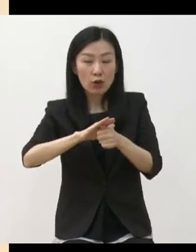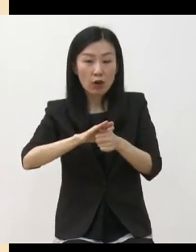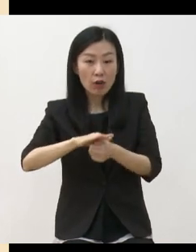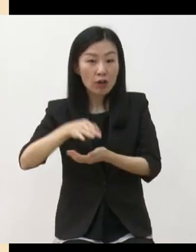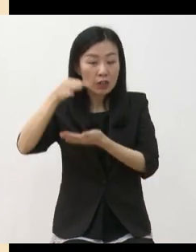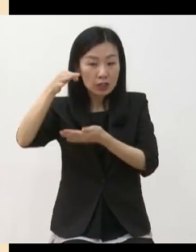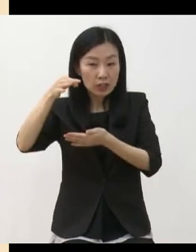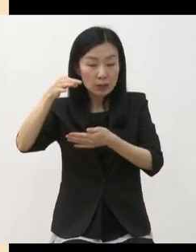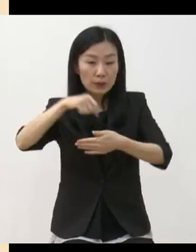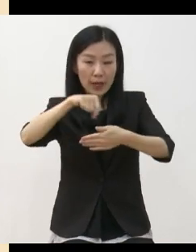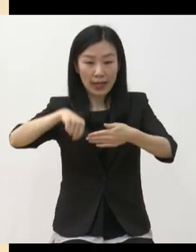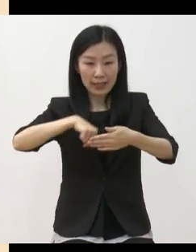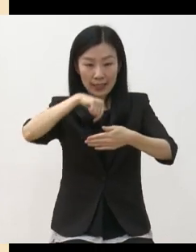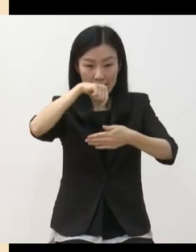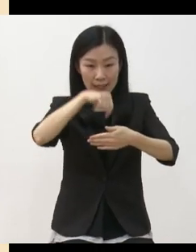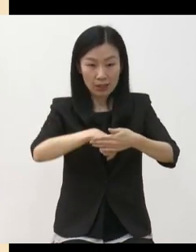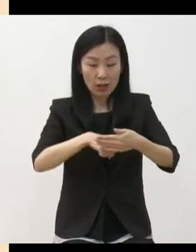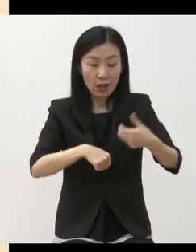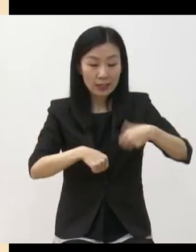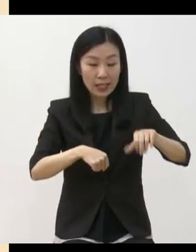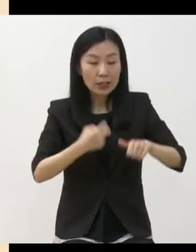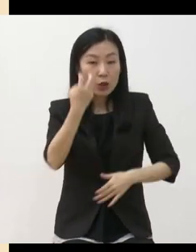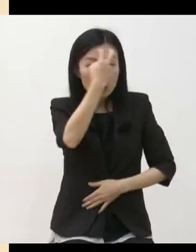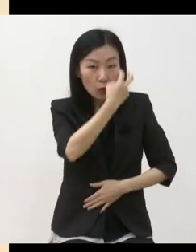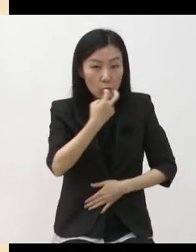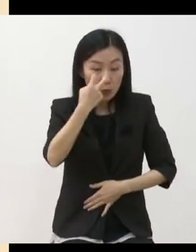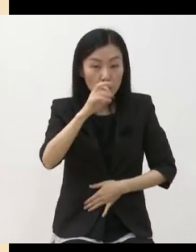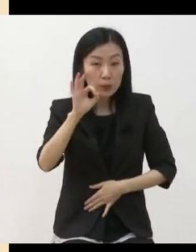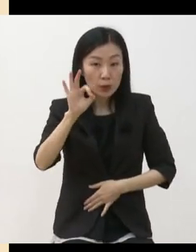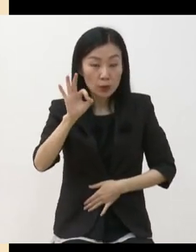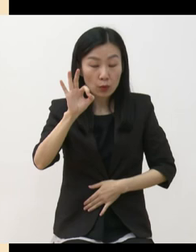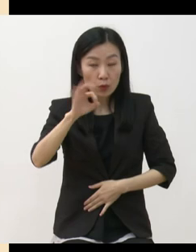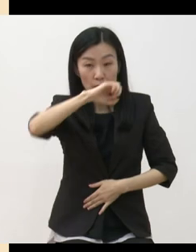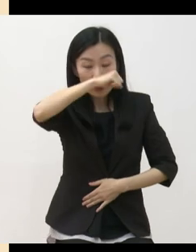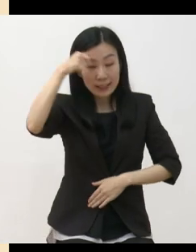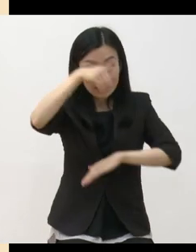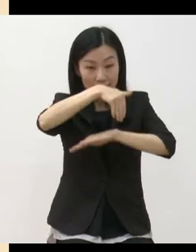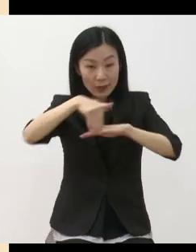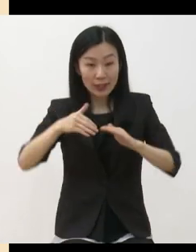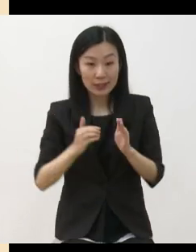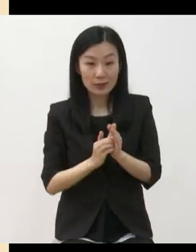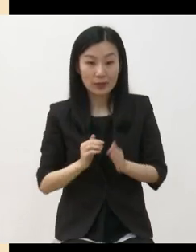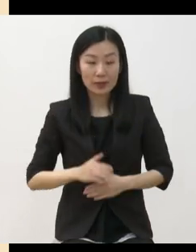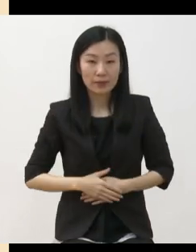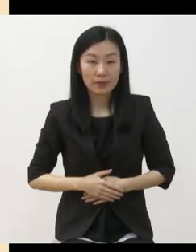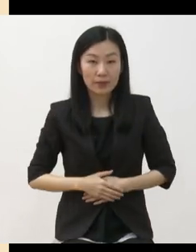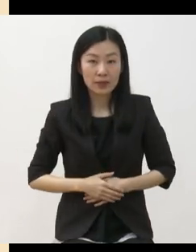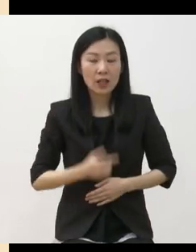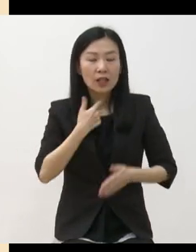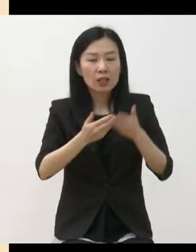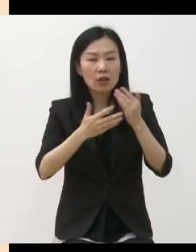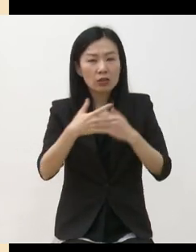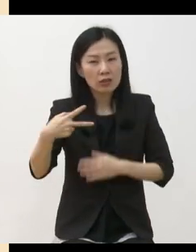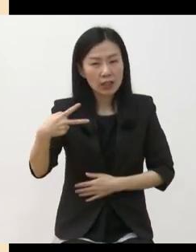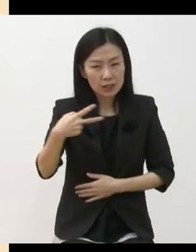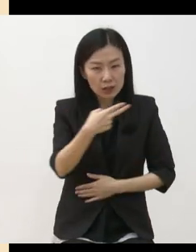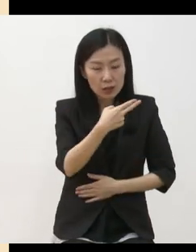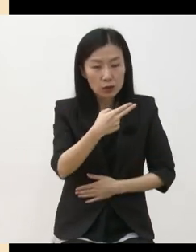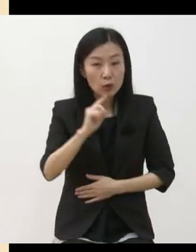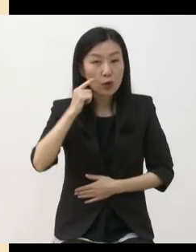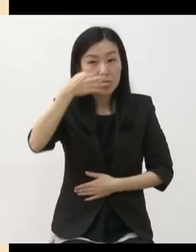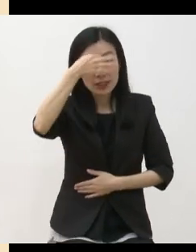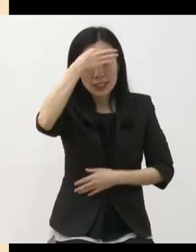보조금으로 편성할 수 있도록 했습니다 경력단절 문제나 여성 예술인들의 활동을